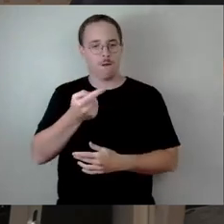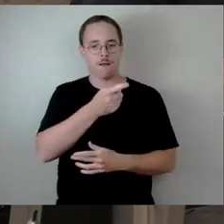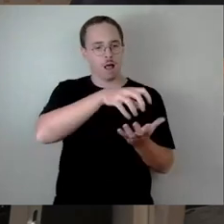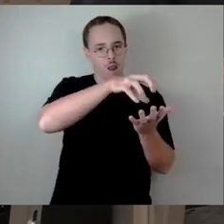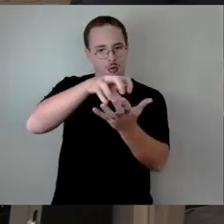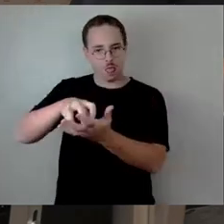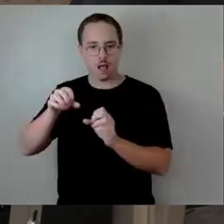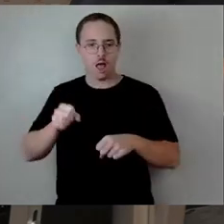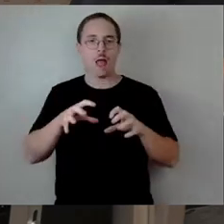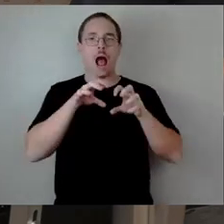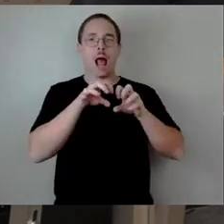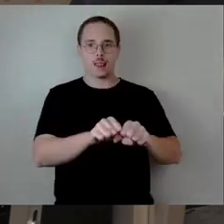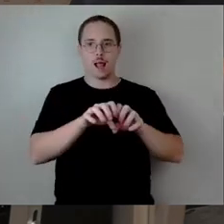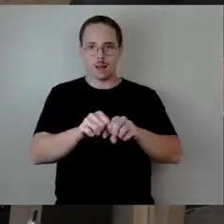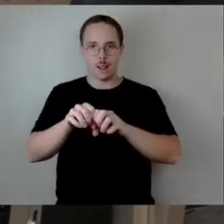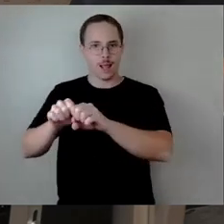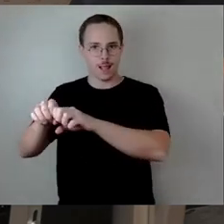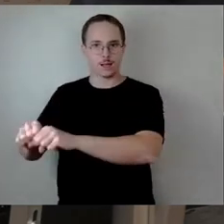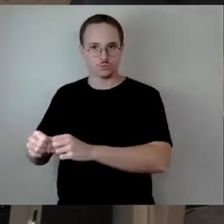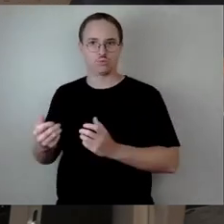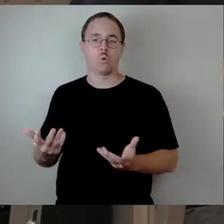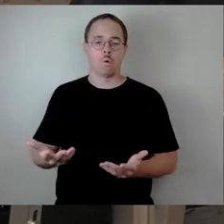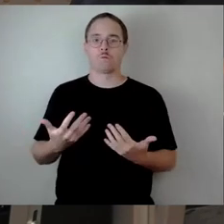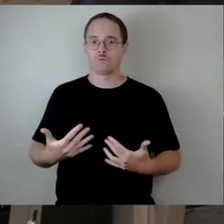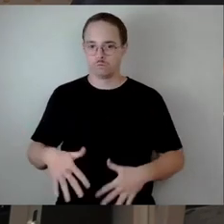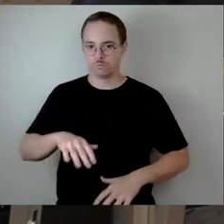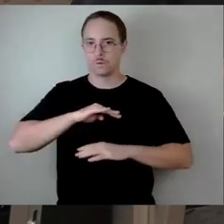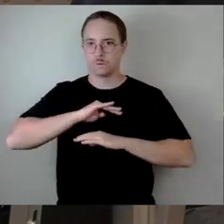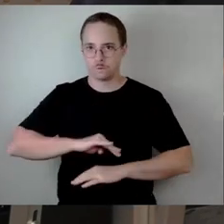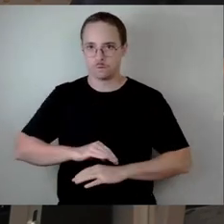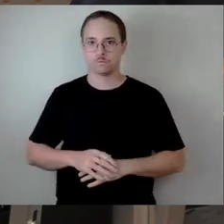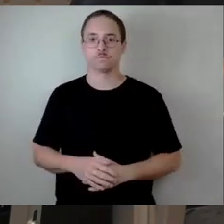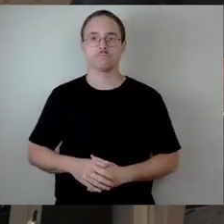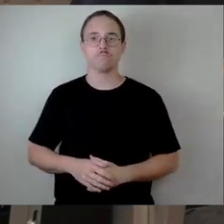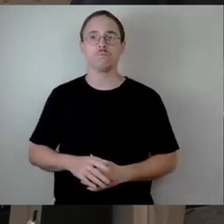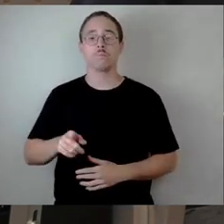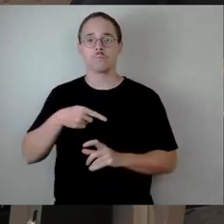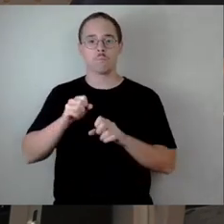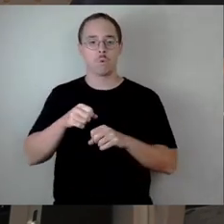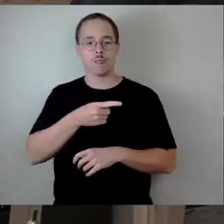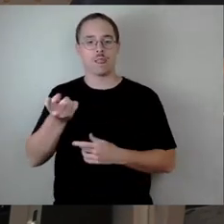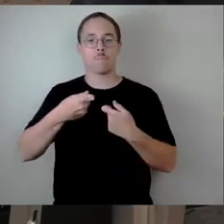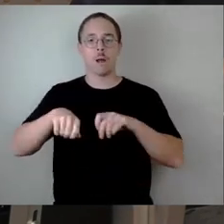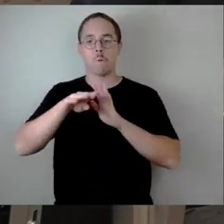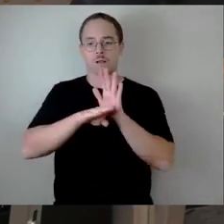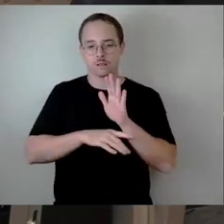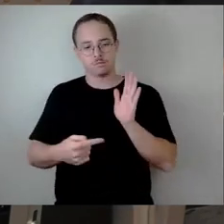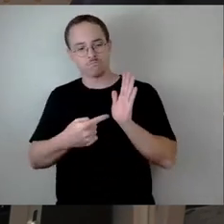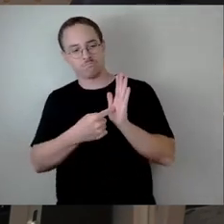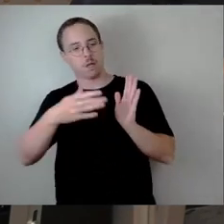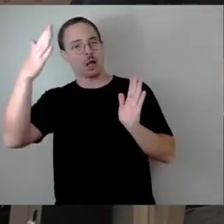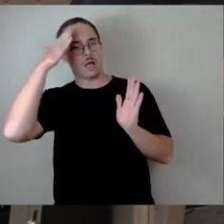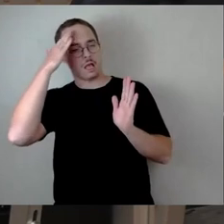Und wenn man die Absichten und die Möglichkeiten im Baugesetz kennt, dann denke ich, sollten wir für die Flächen,